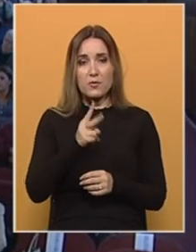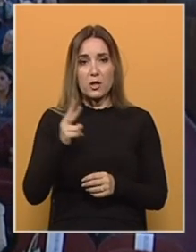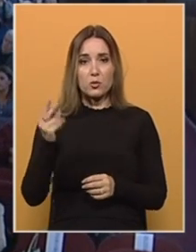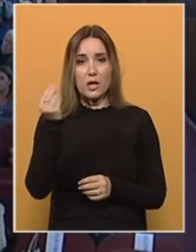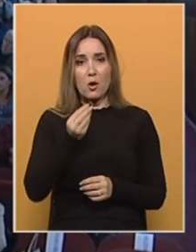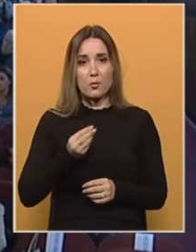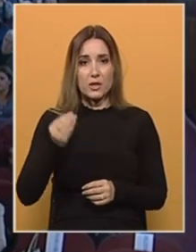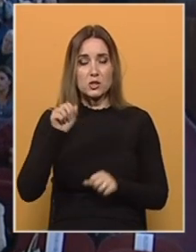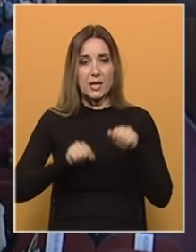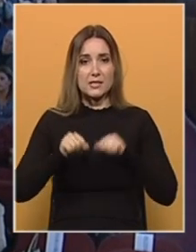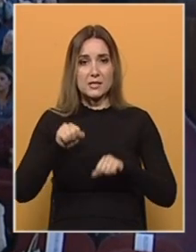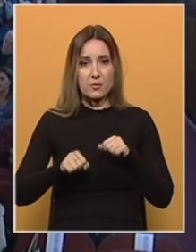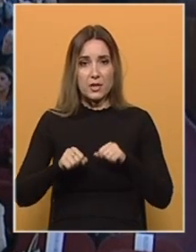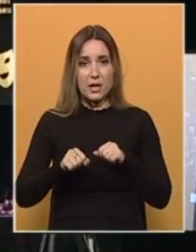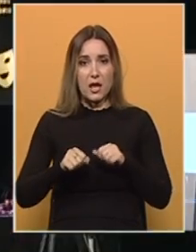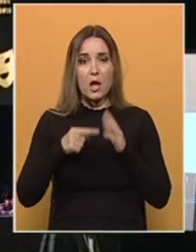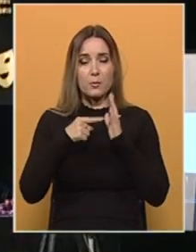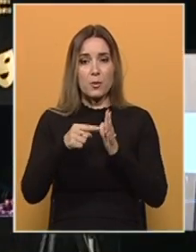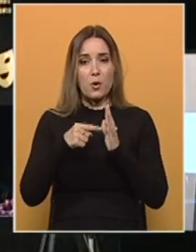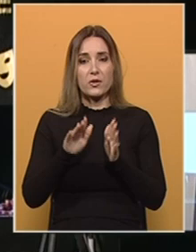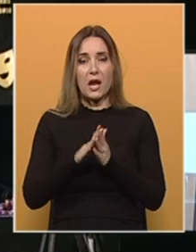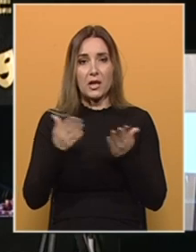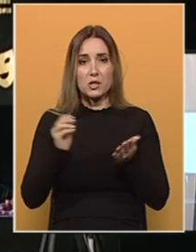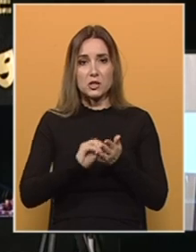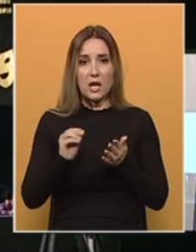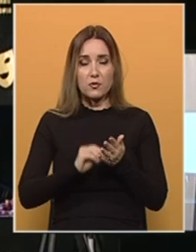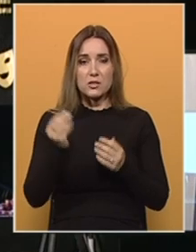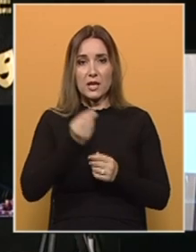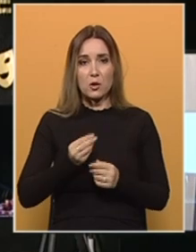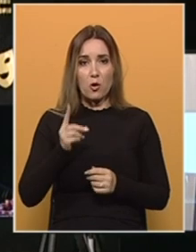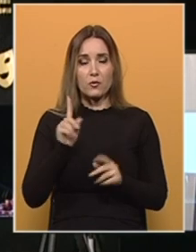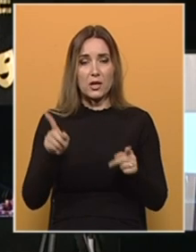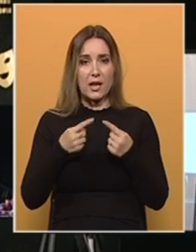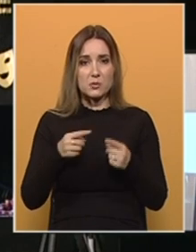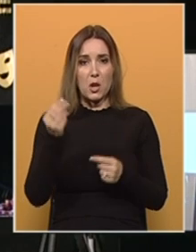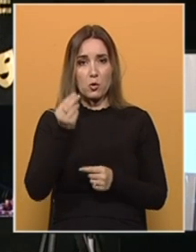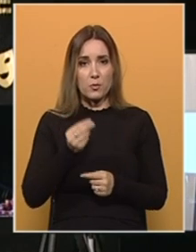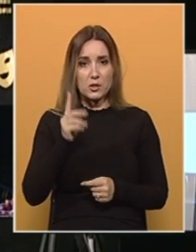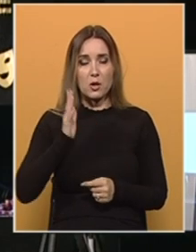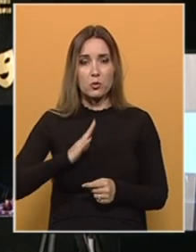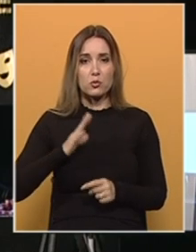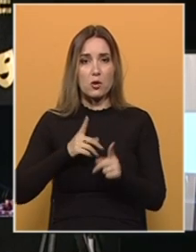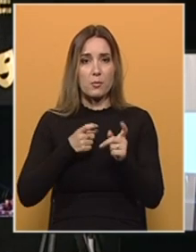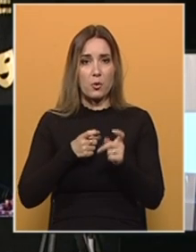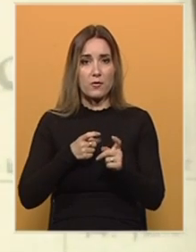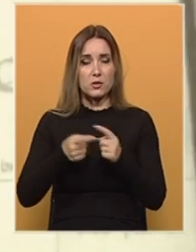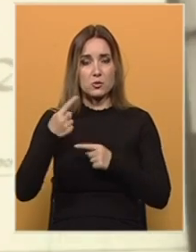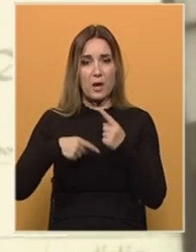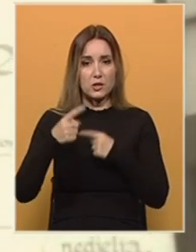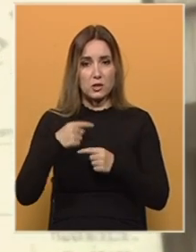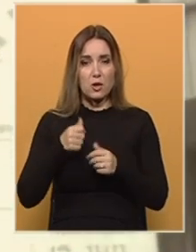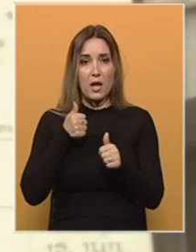umjetničke discipline, odnosno promovira književnost, likovnu i glazbenu umjetnost te kulturno-povijesnu baštinu.